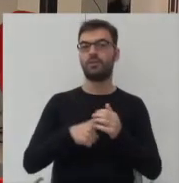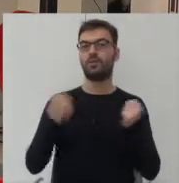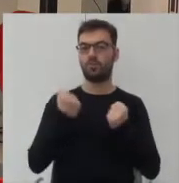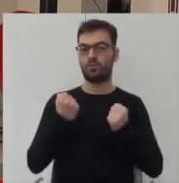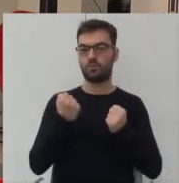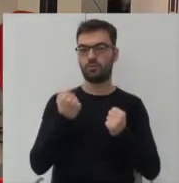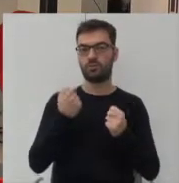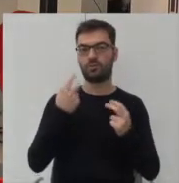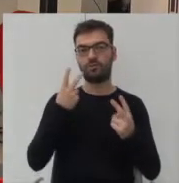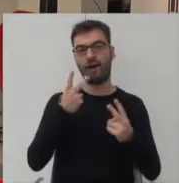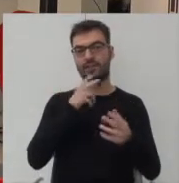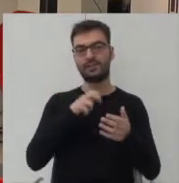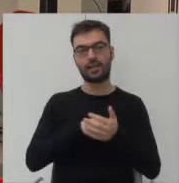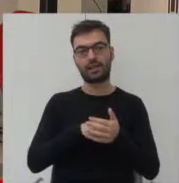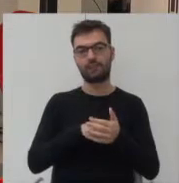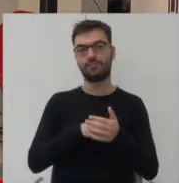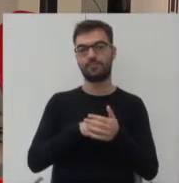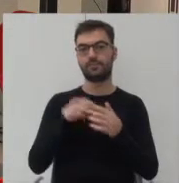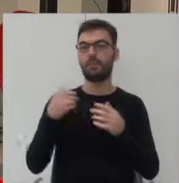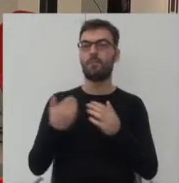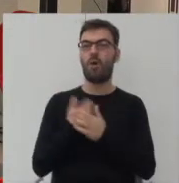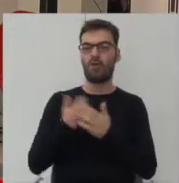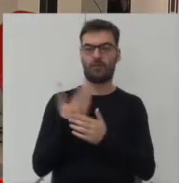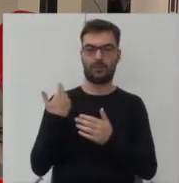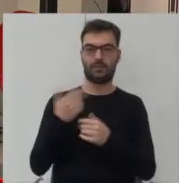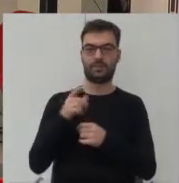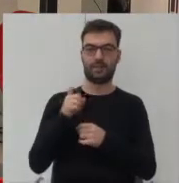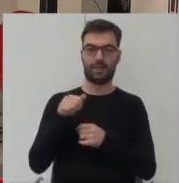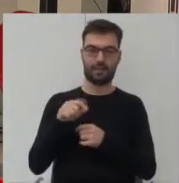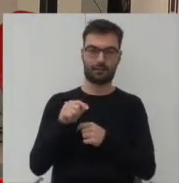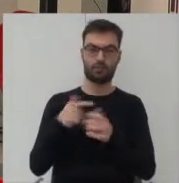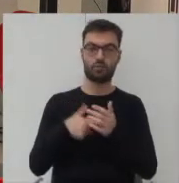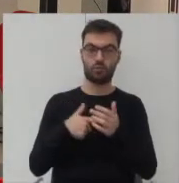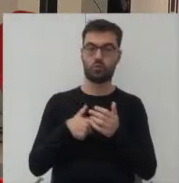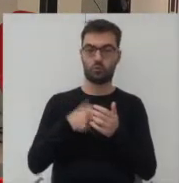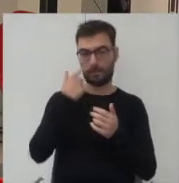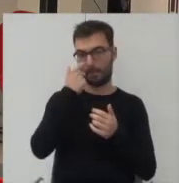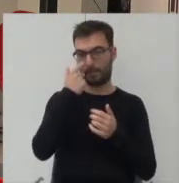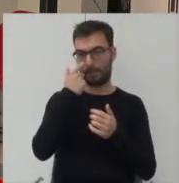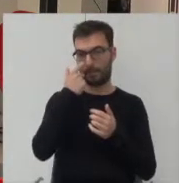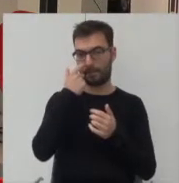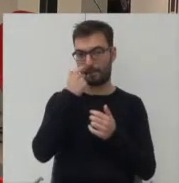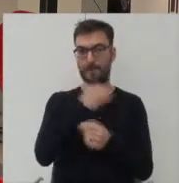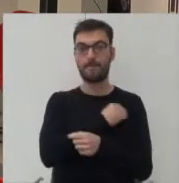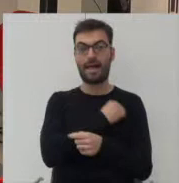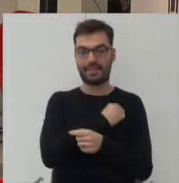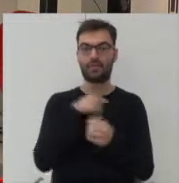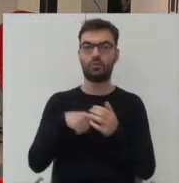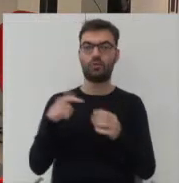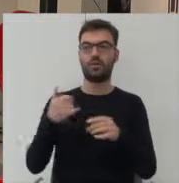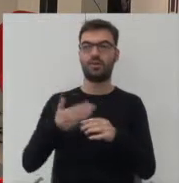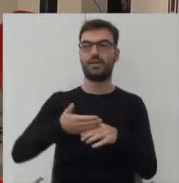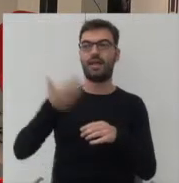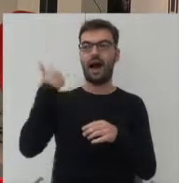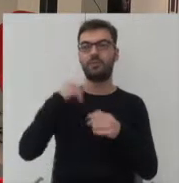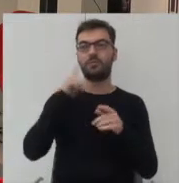stawia się na to, że to właśnie te modne start-upy, o których się mówi, są tym surowcem, który kiedyś był tak mocno